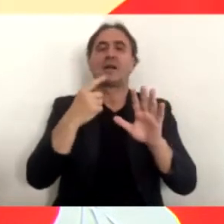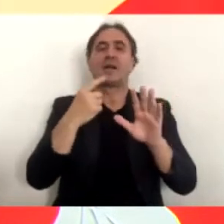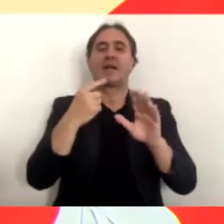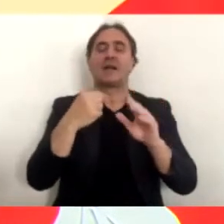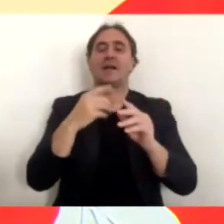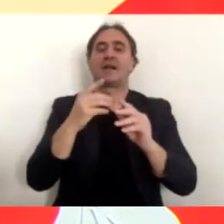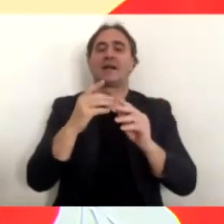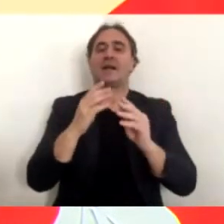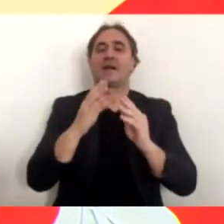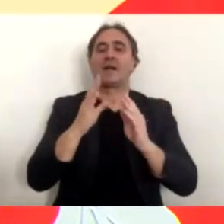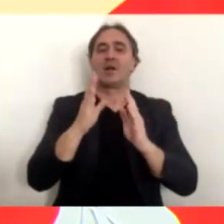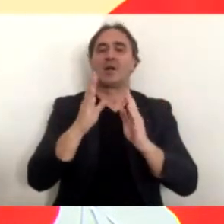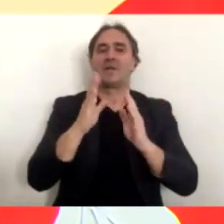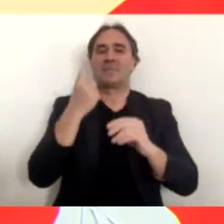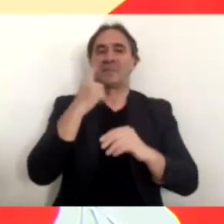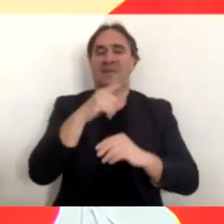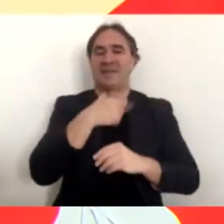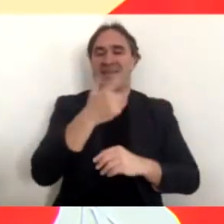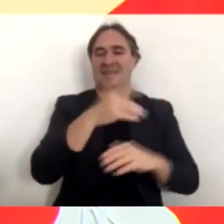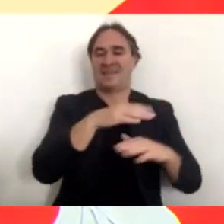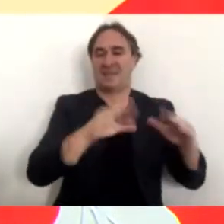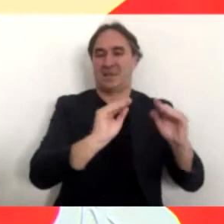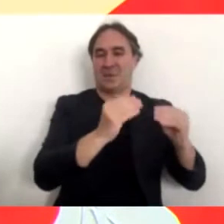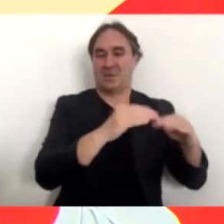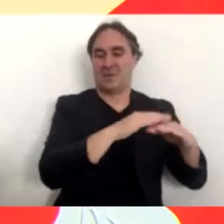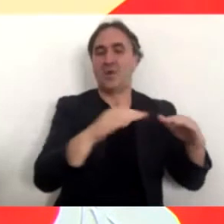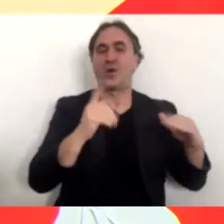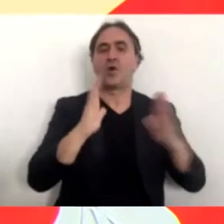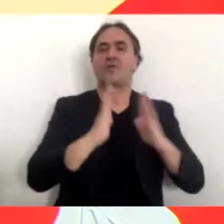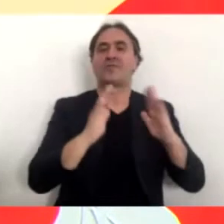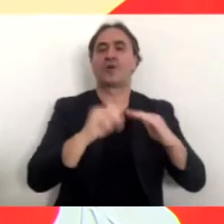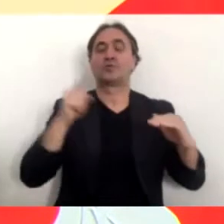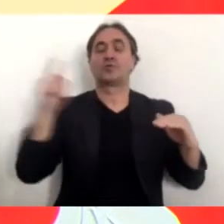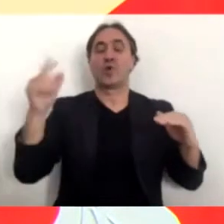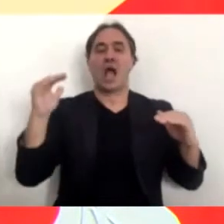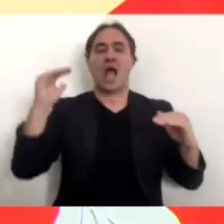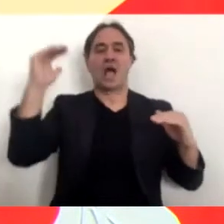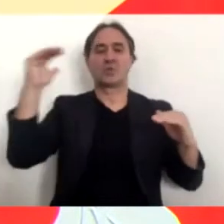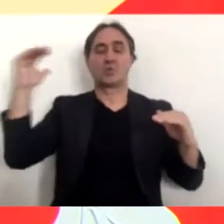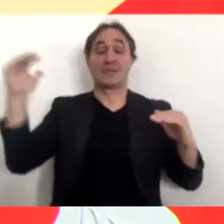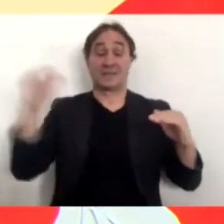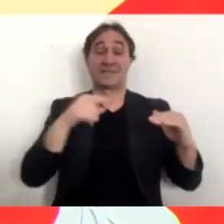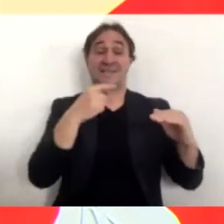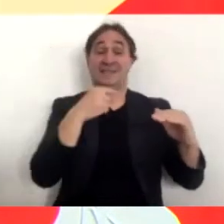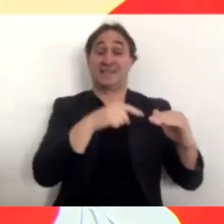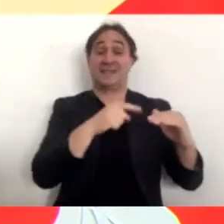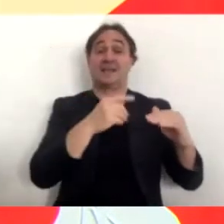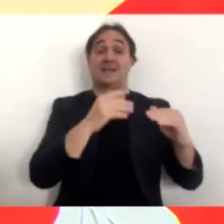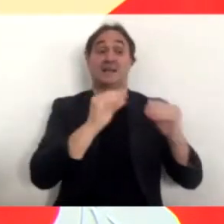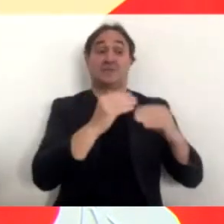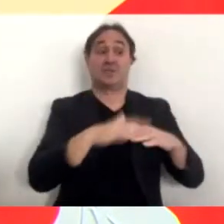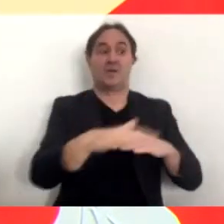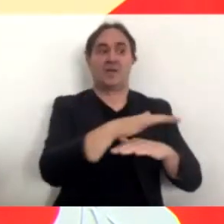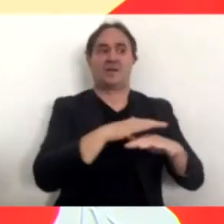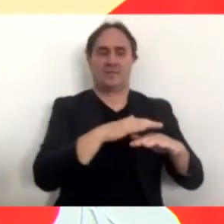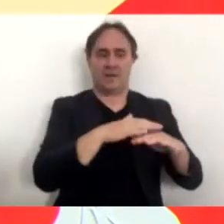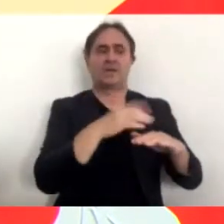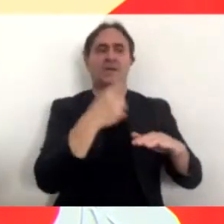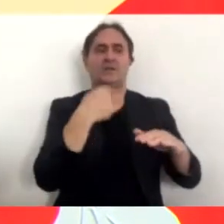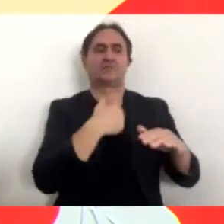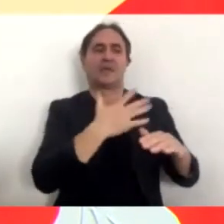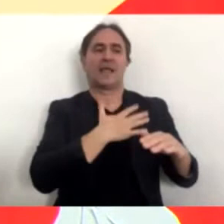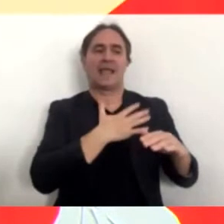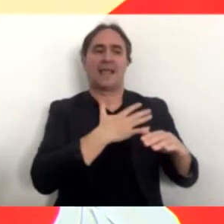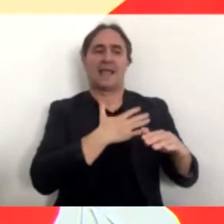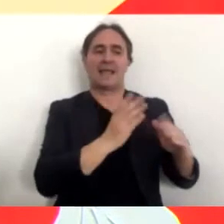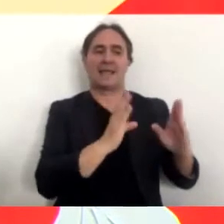che sarà una possibilità, un'opportunità di protezione offerta anche a questa fascia di età